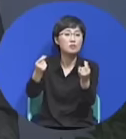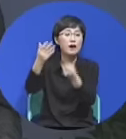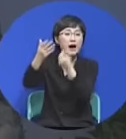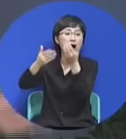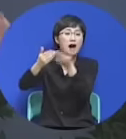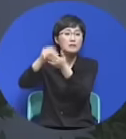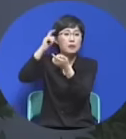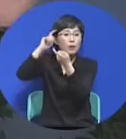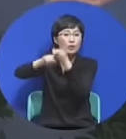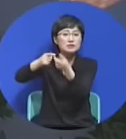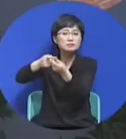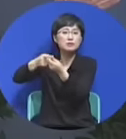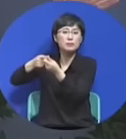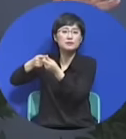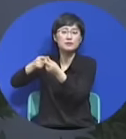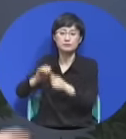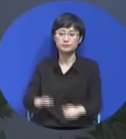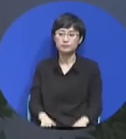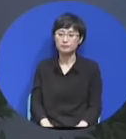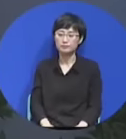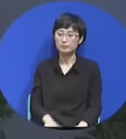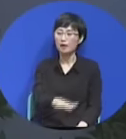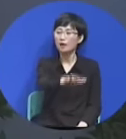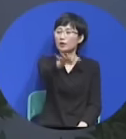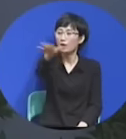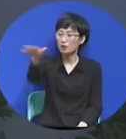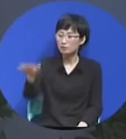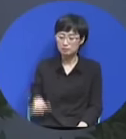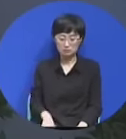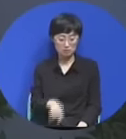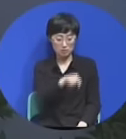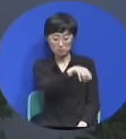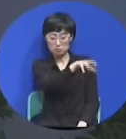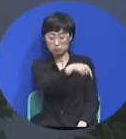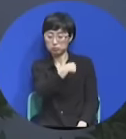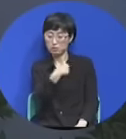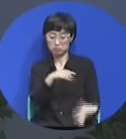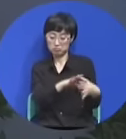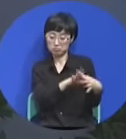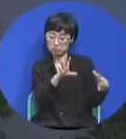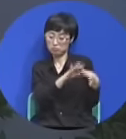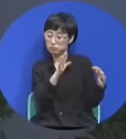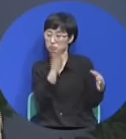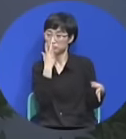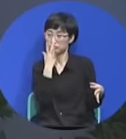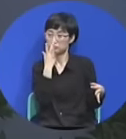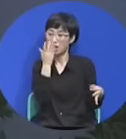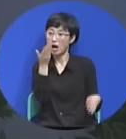여러분과 아무 상관없는데 하나님은 가장 큰 응답을 예비해놨거든요.